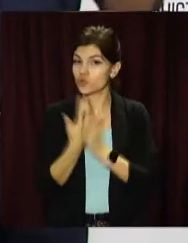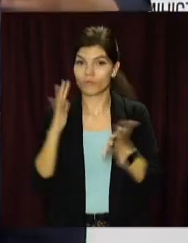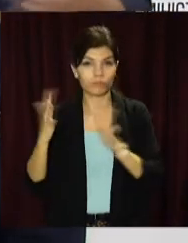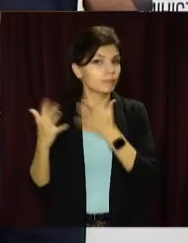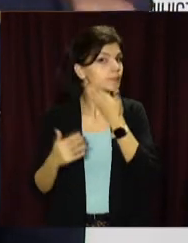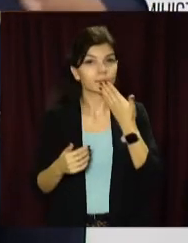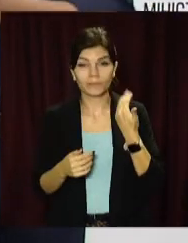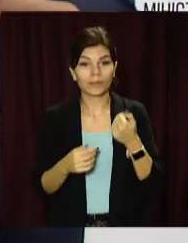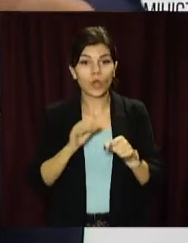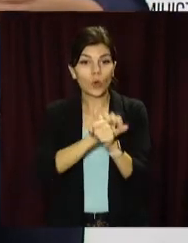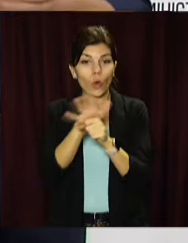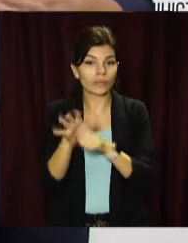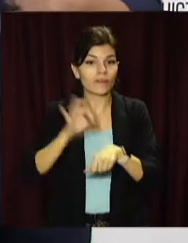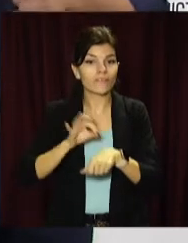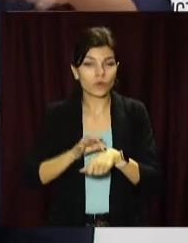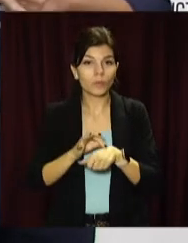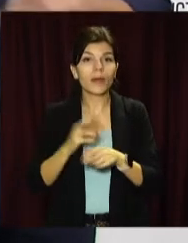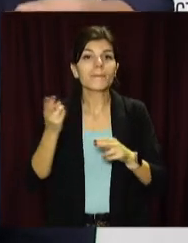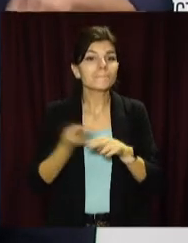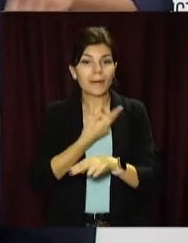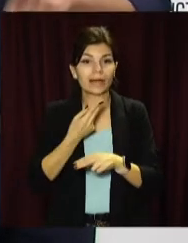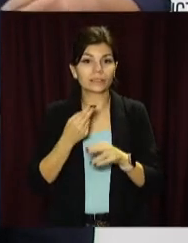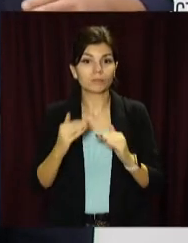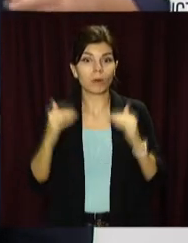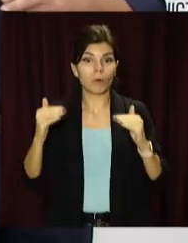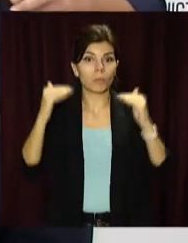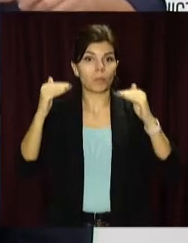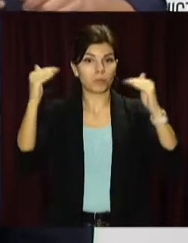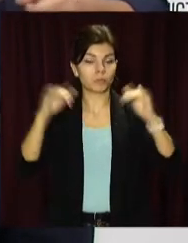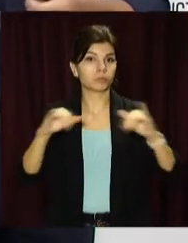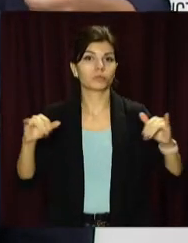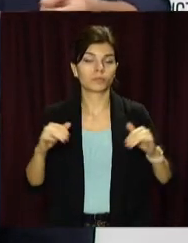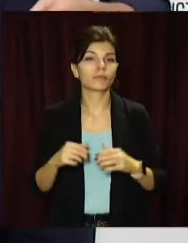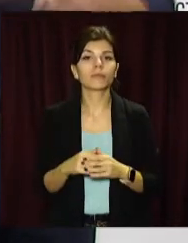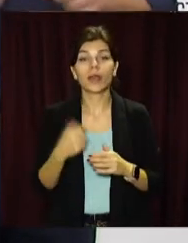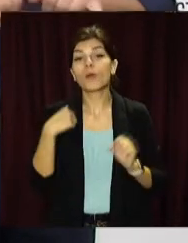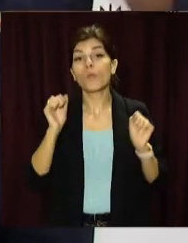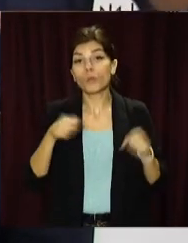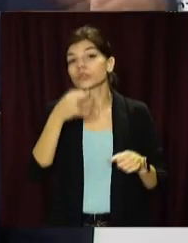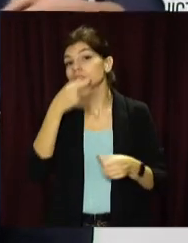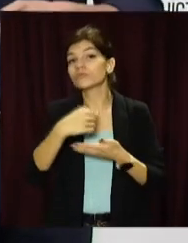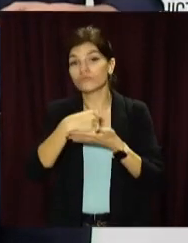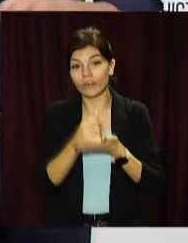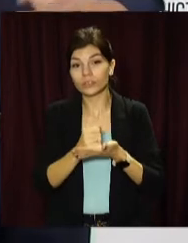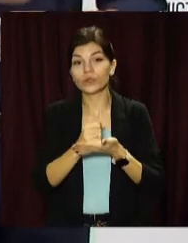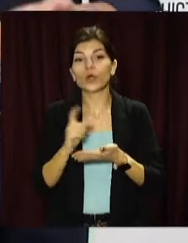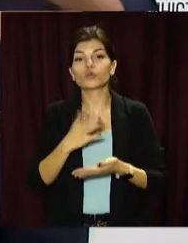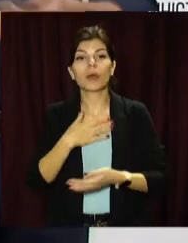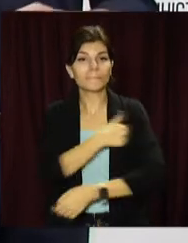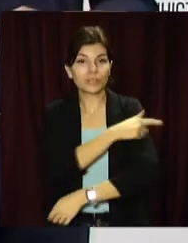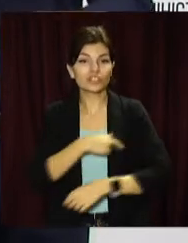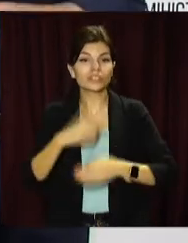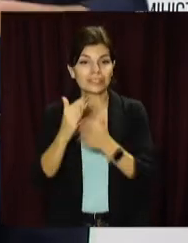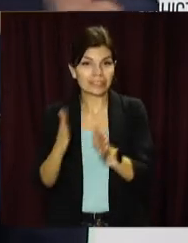випадків коронавірусної хвороби без різких стрибків. І ми можемо стверджувати, що наша